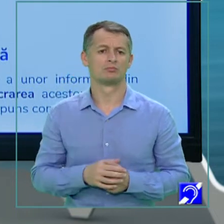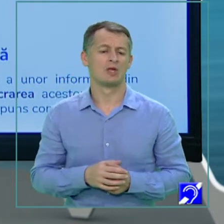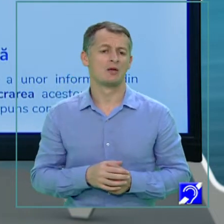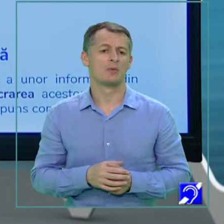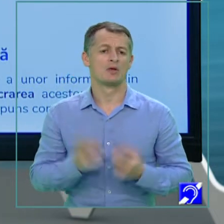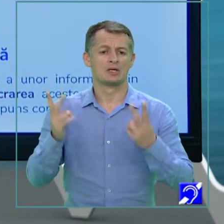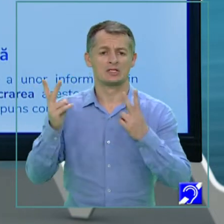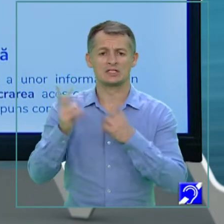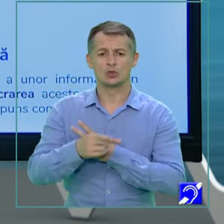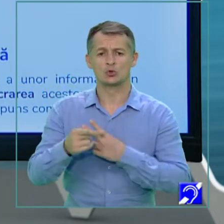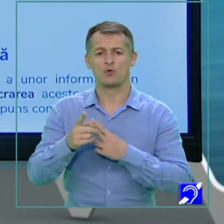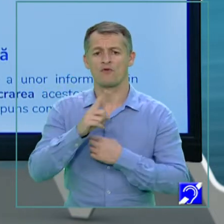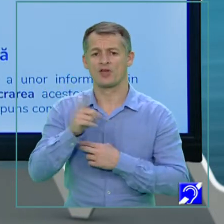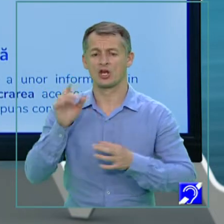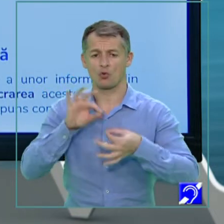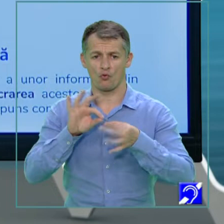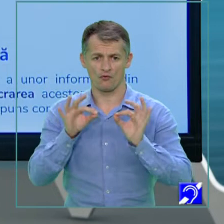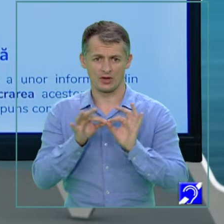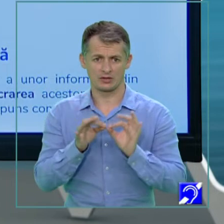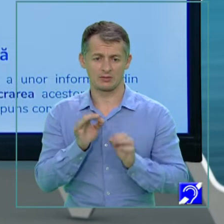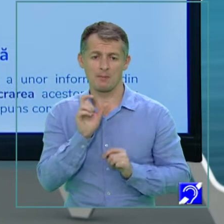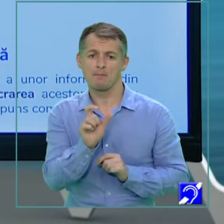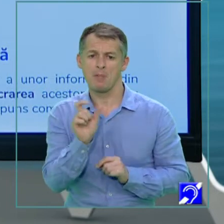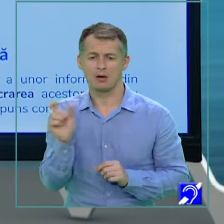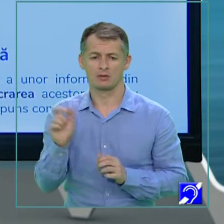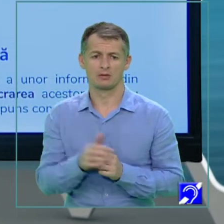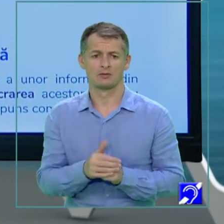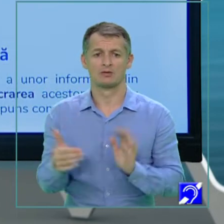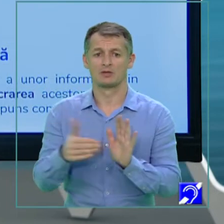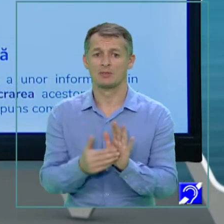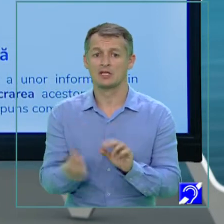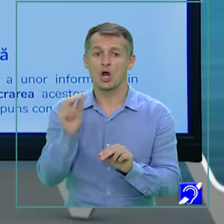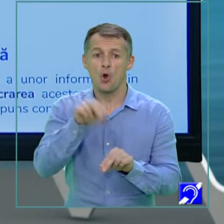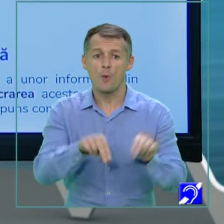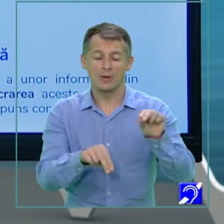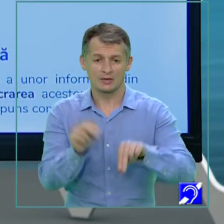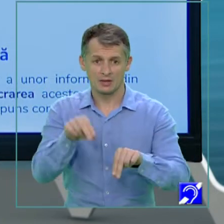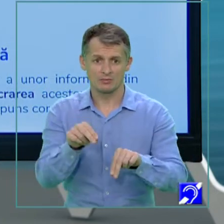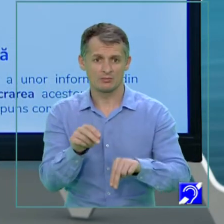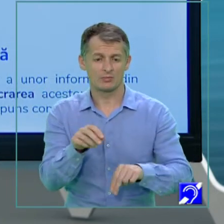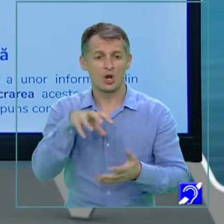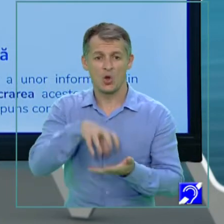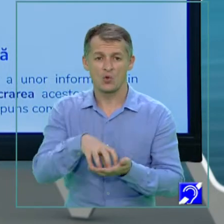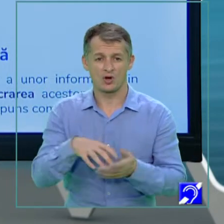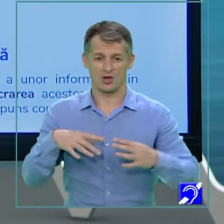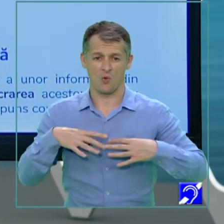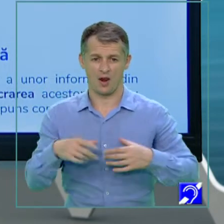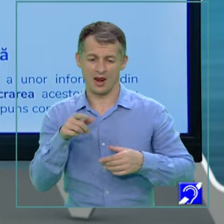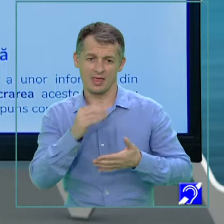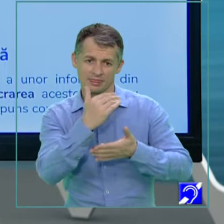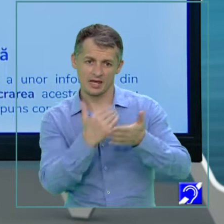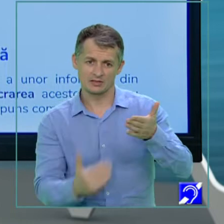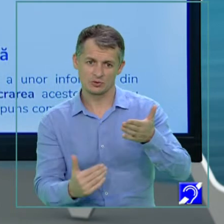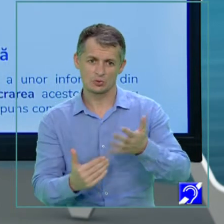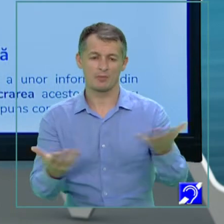parte, ci trebuie să completăm spațiile acestea goale ale textului pe care